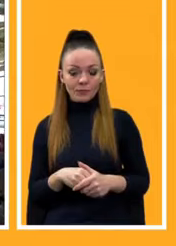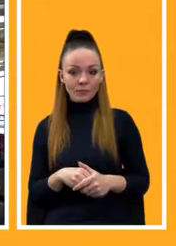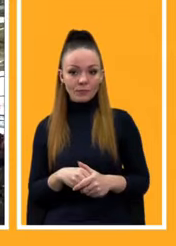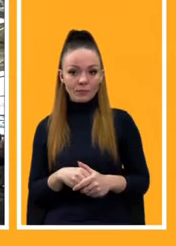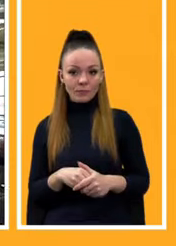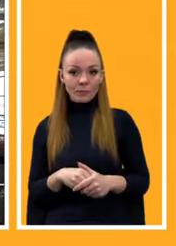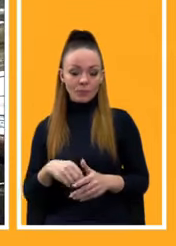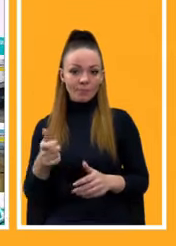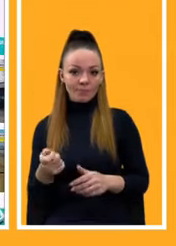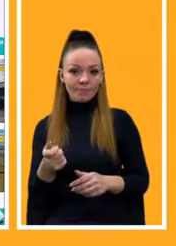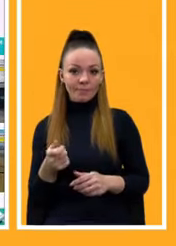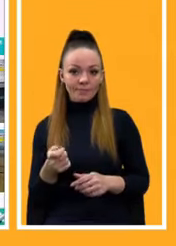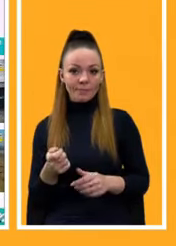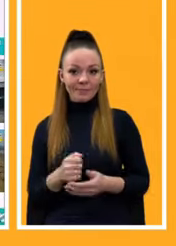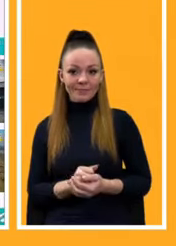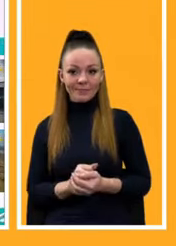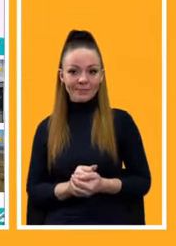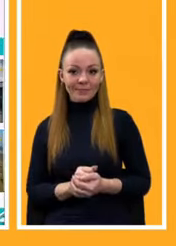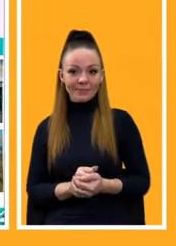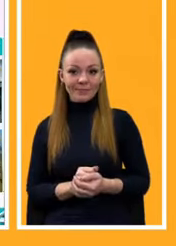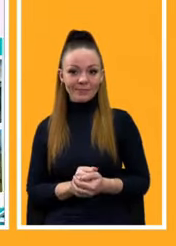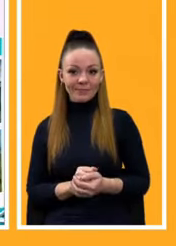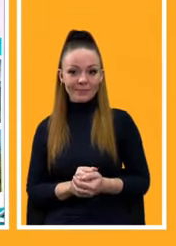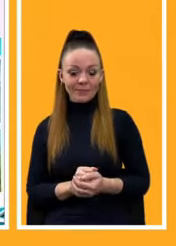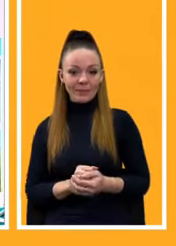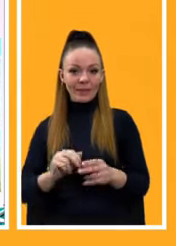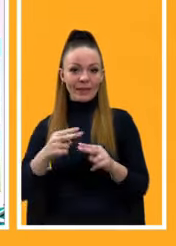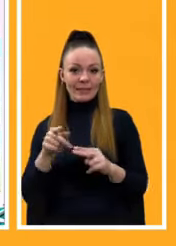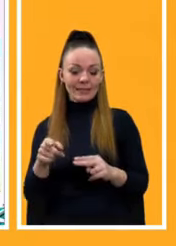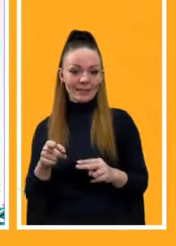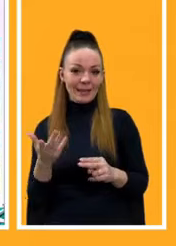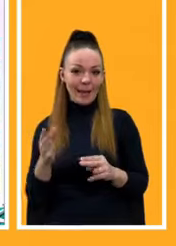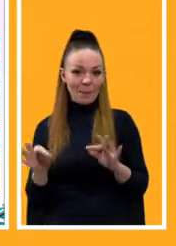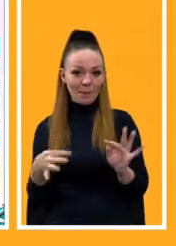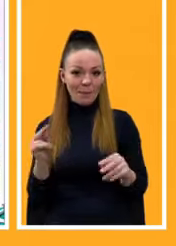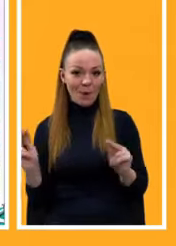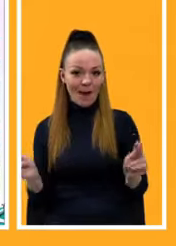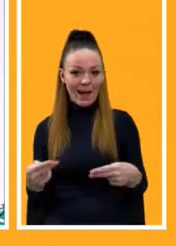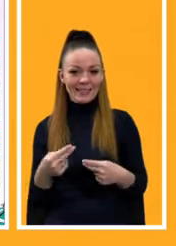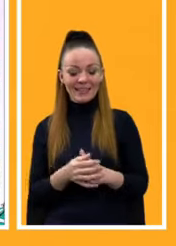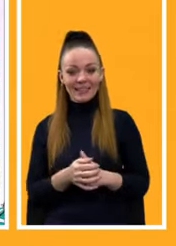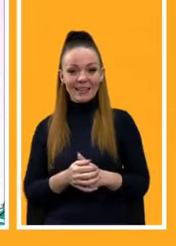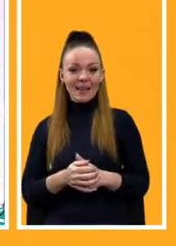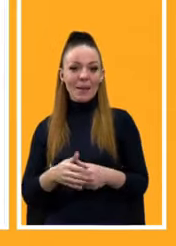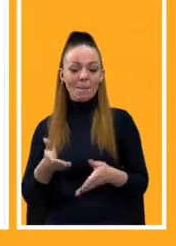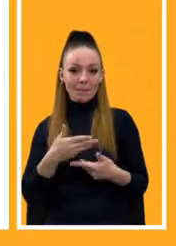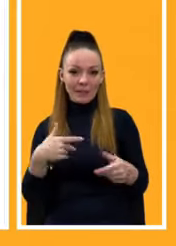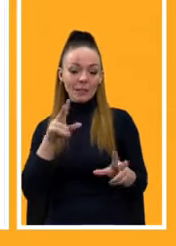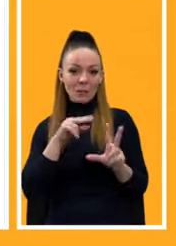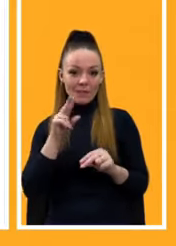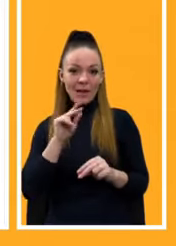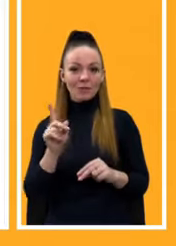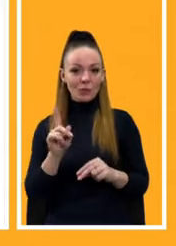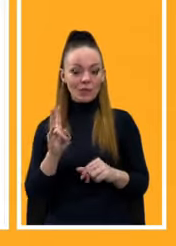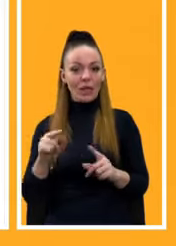Можна перемкнути, щось? А, ось є, да. Це, мабуть, провокація якась. Тобто ми сподіваємося, що в наступному